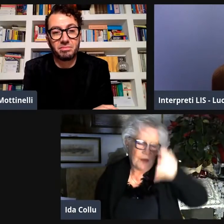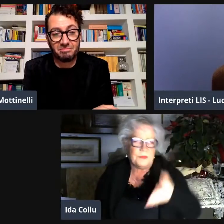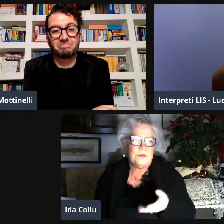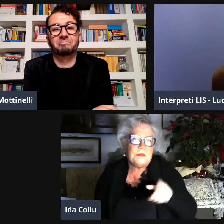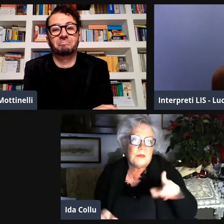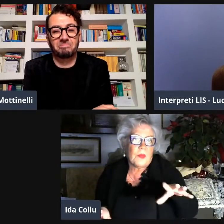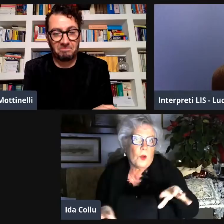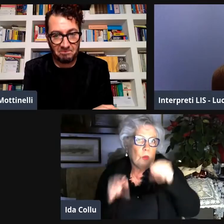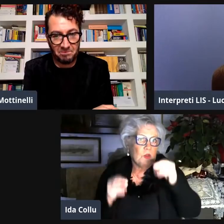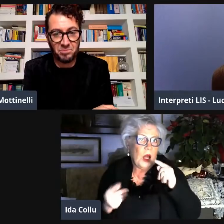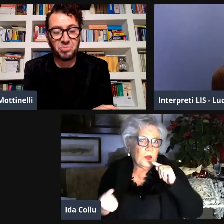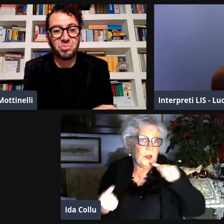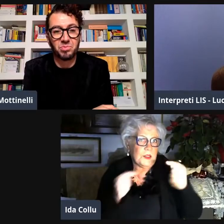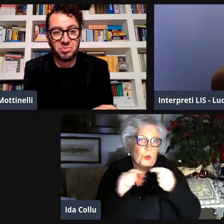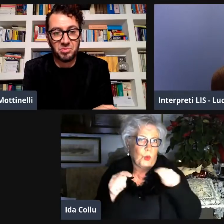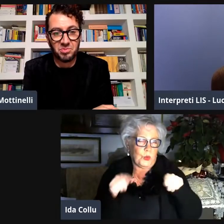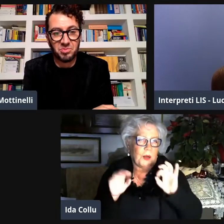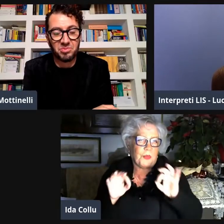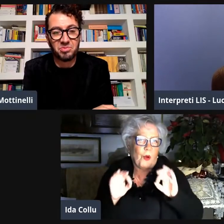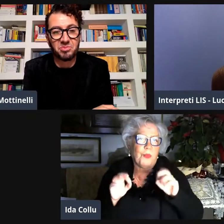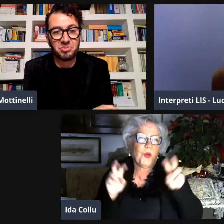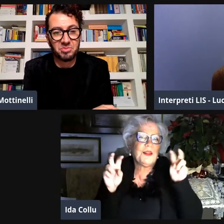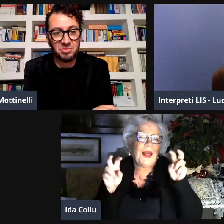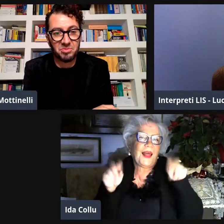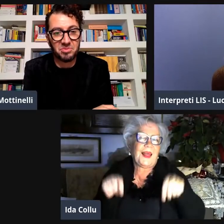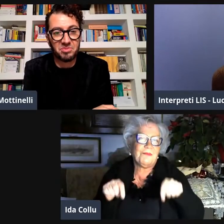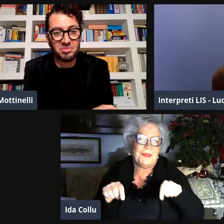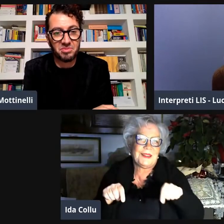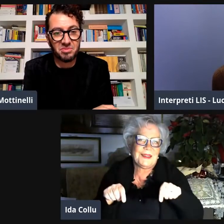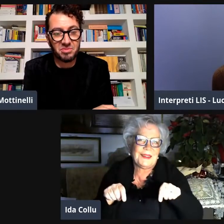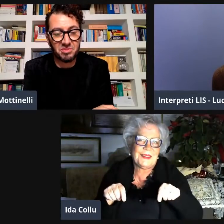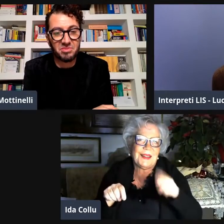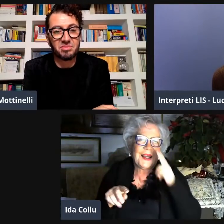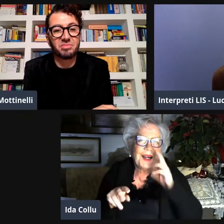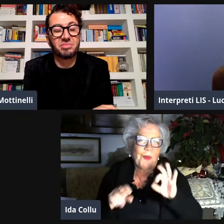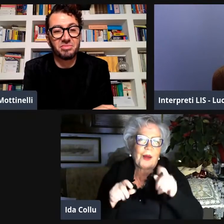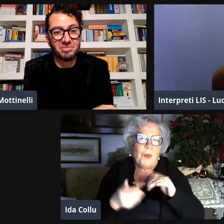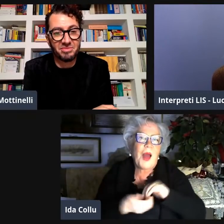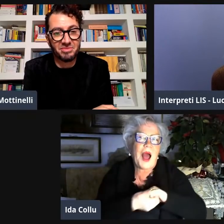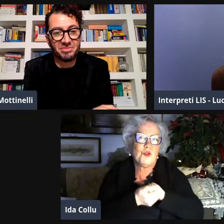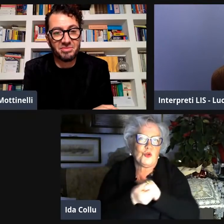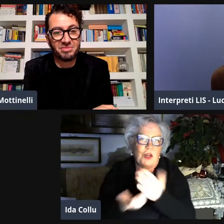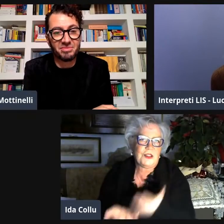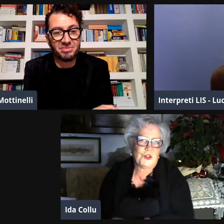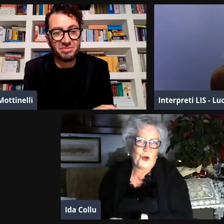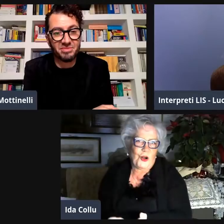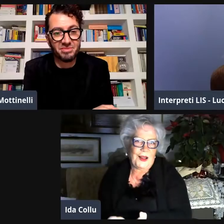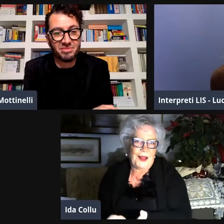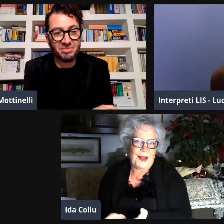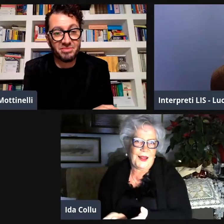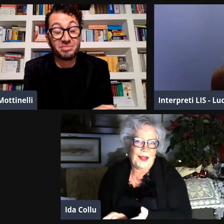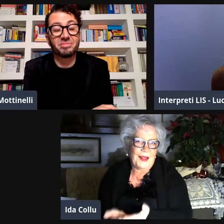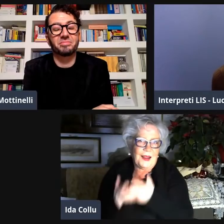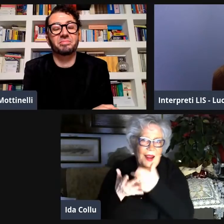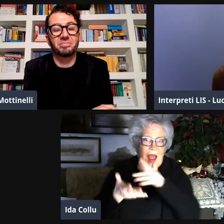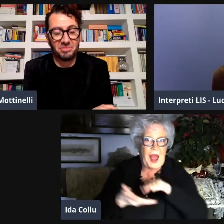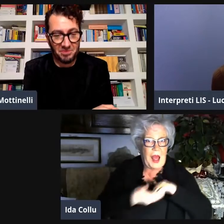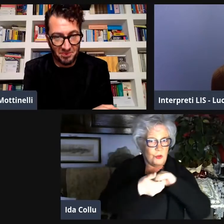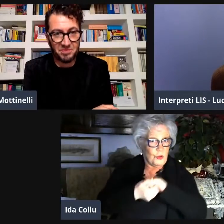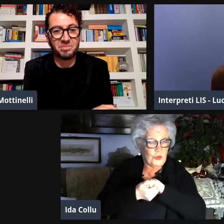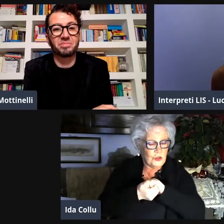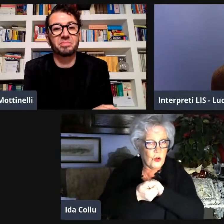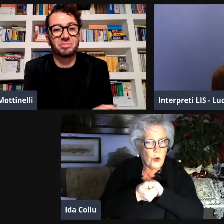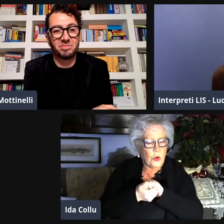aveva proprio una vena politica, polemica, ed era anche molto colto. E quindi poi,